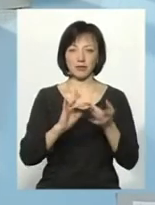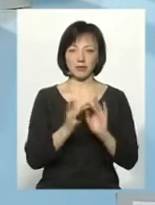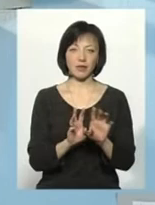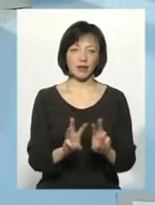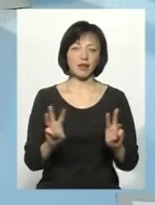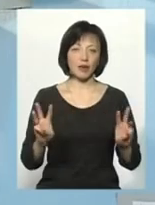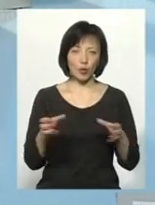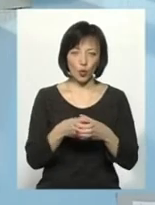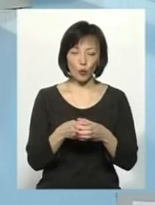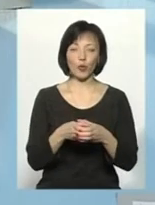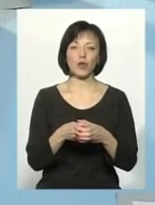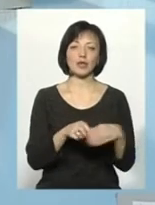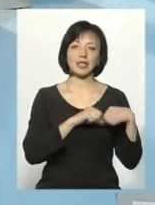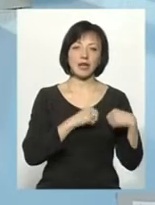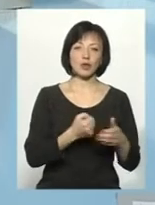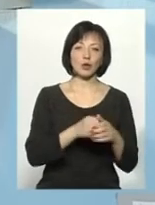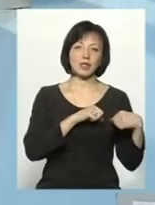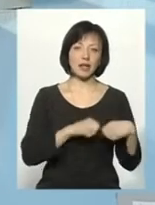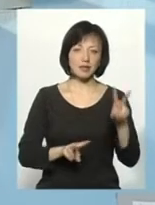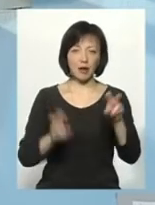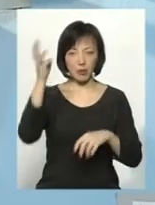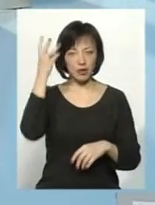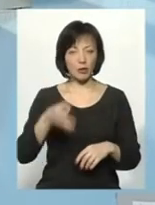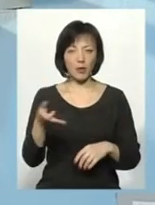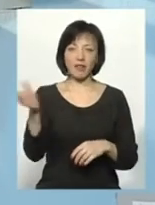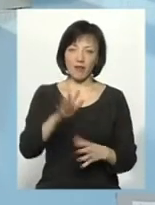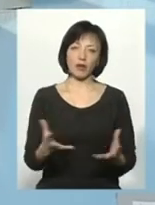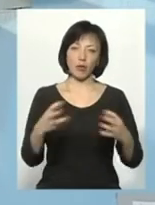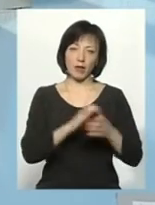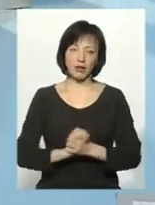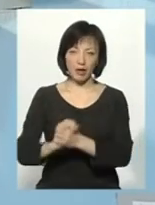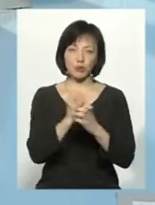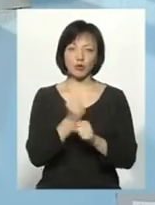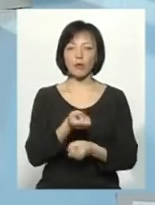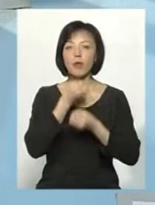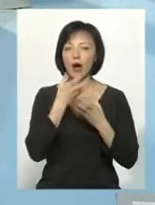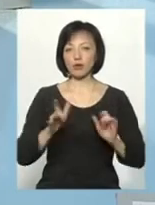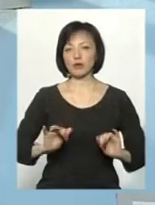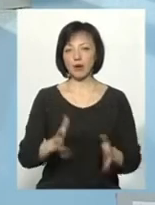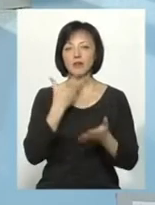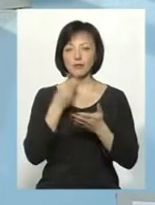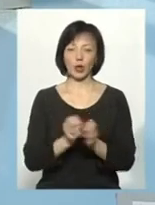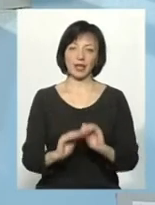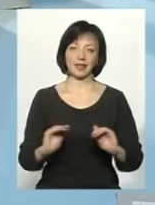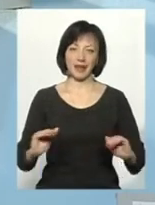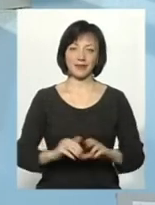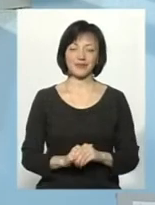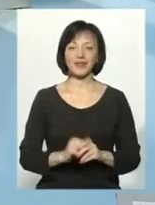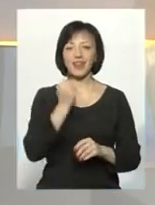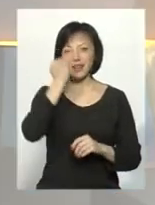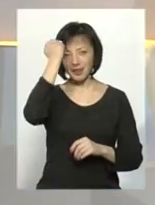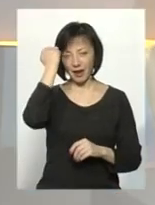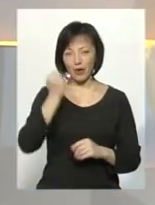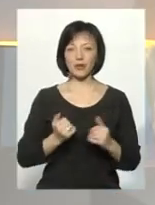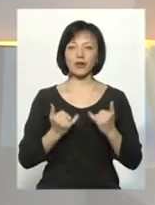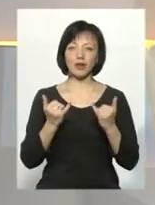Серце до серця Хмельницька область, давайте об'єднаємося, зробимо гарну справу для своїх дітей. Дякую, пані